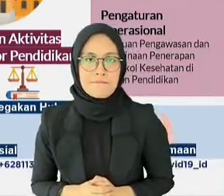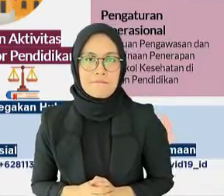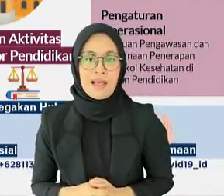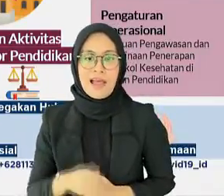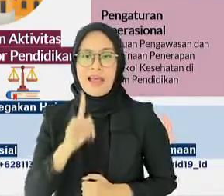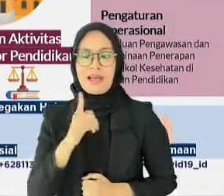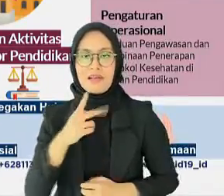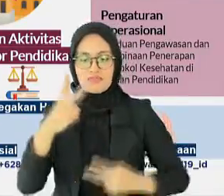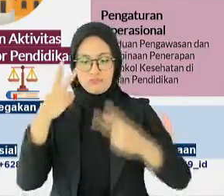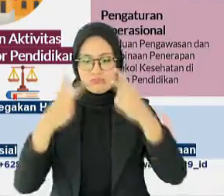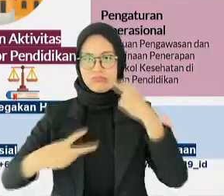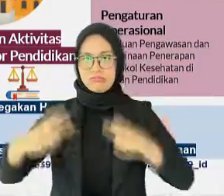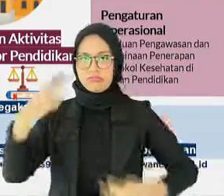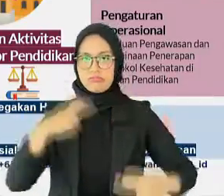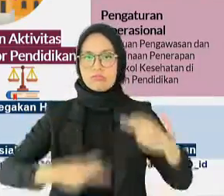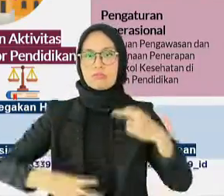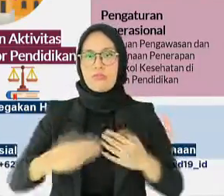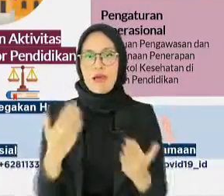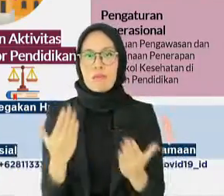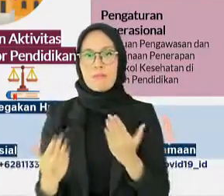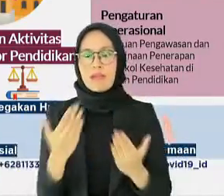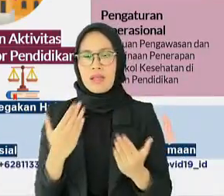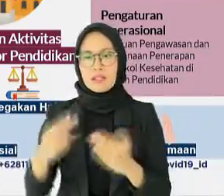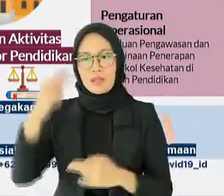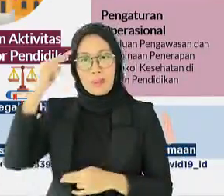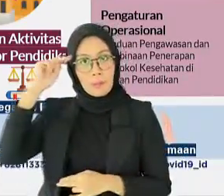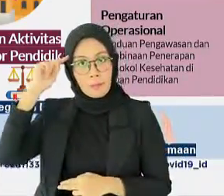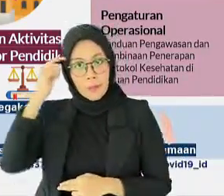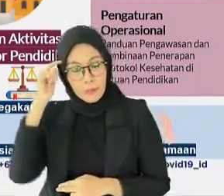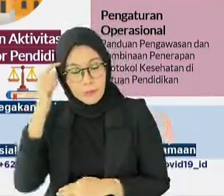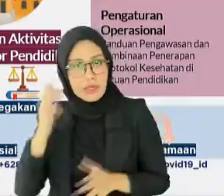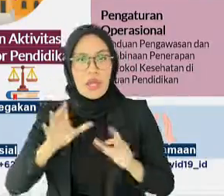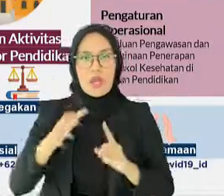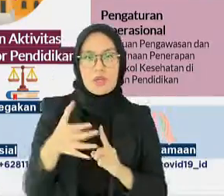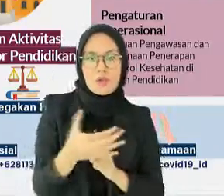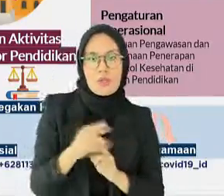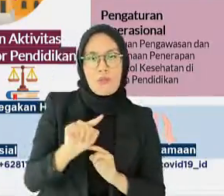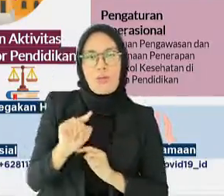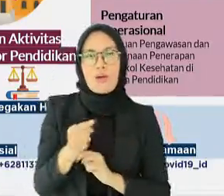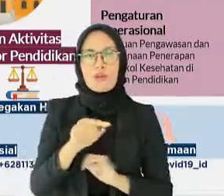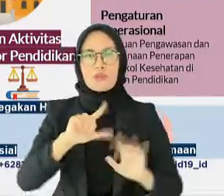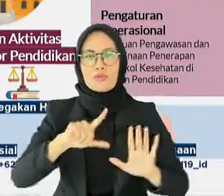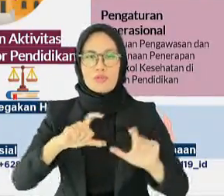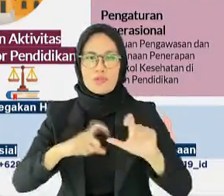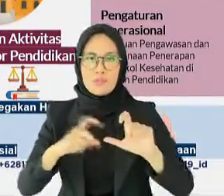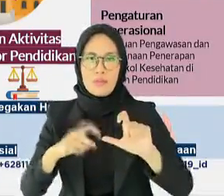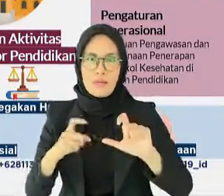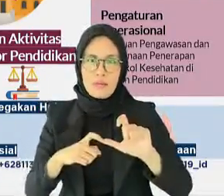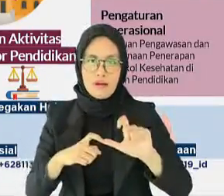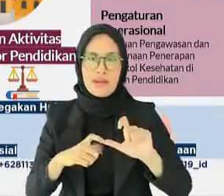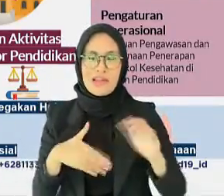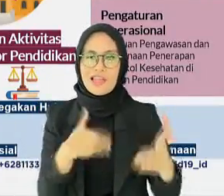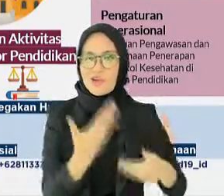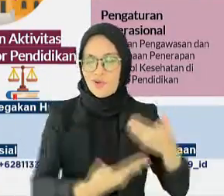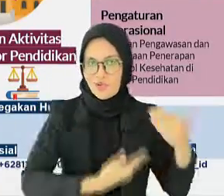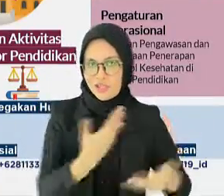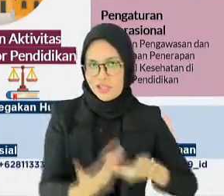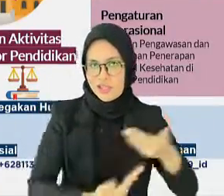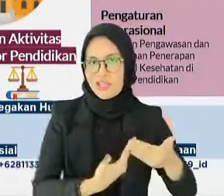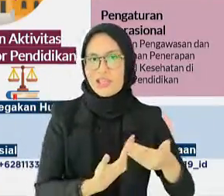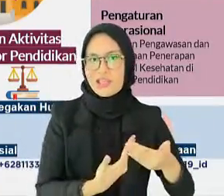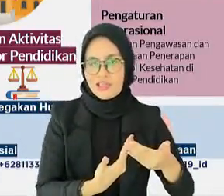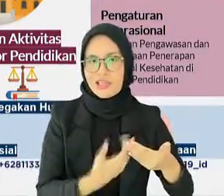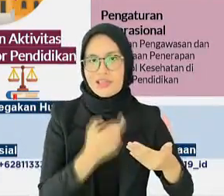screening dengan aplikasi peduli lindungi mulai tanggal 7 September pada industri dengan orientasi